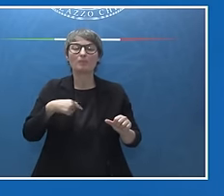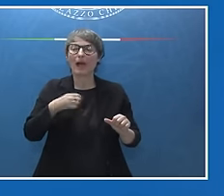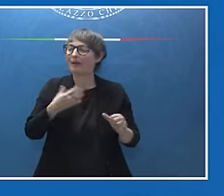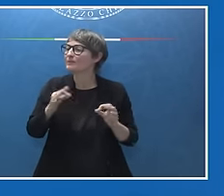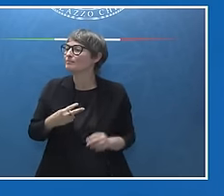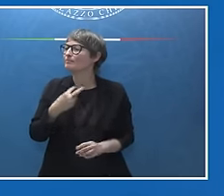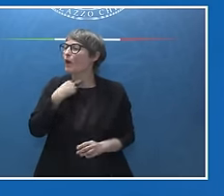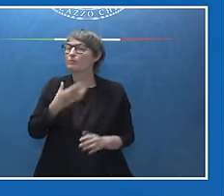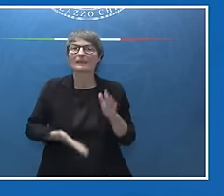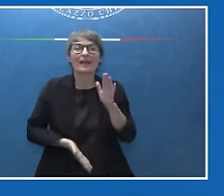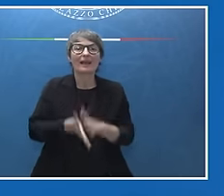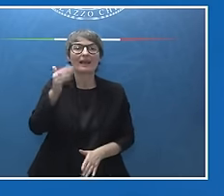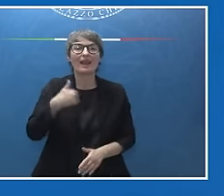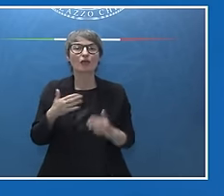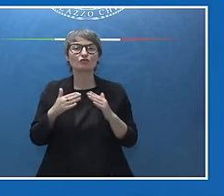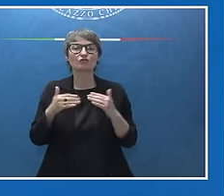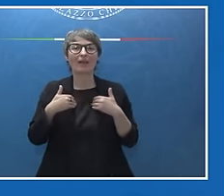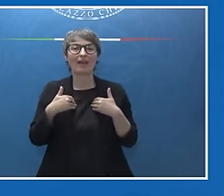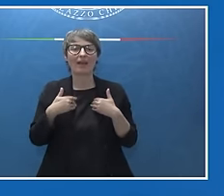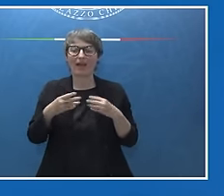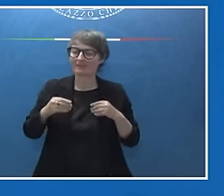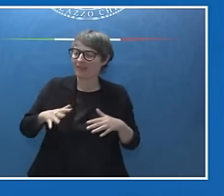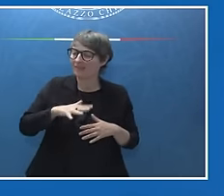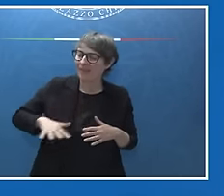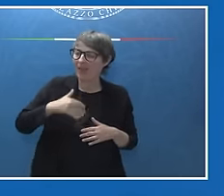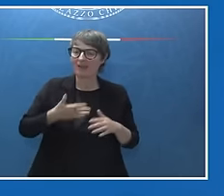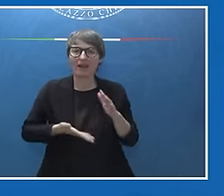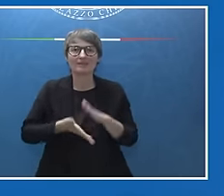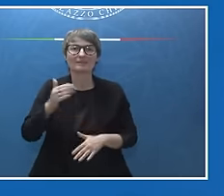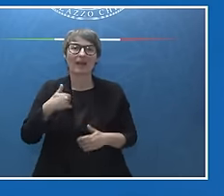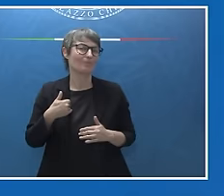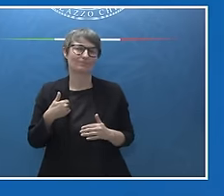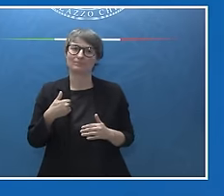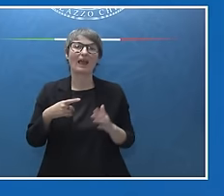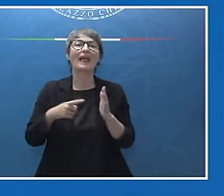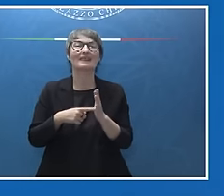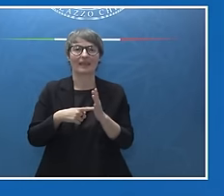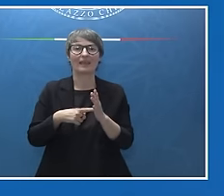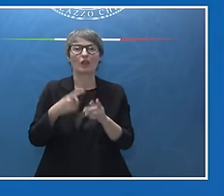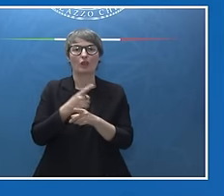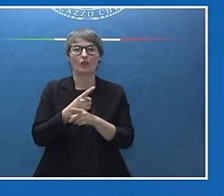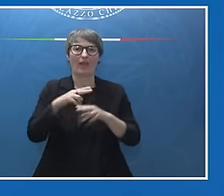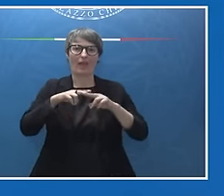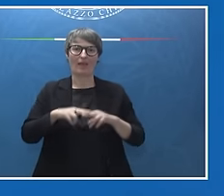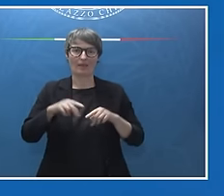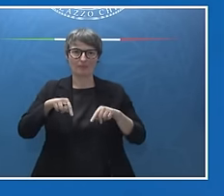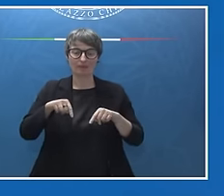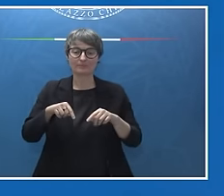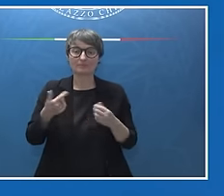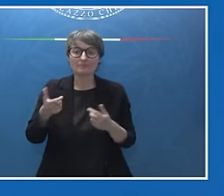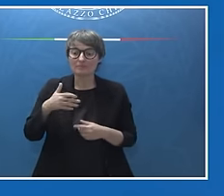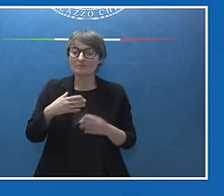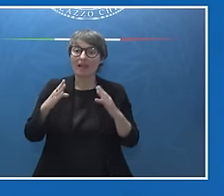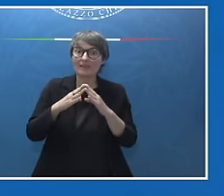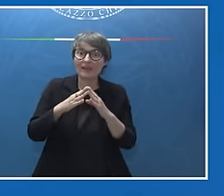a non dover essere costretti a lasciare la propria terra, la propria casa potendo trovare in quella terra e in quella casa le